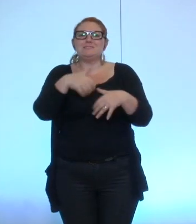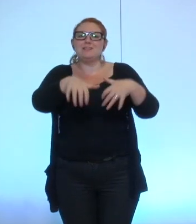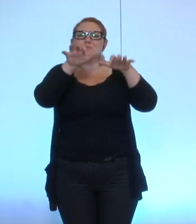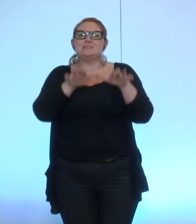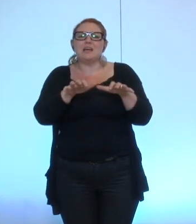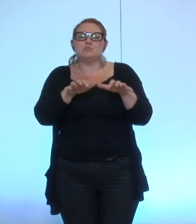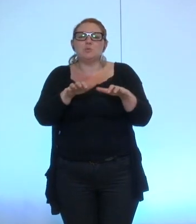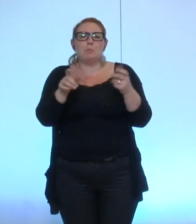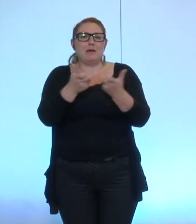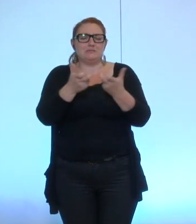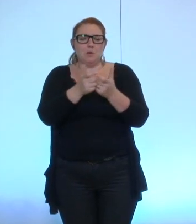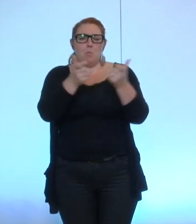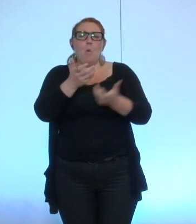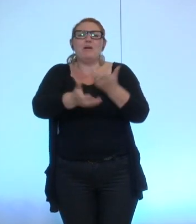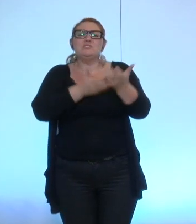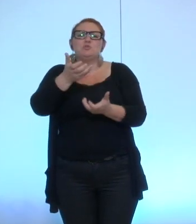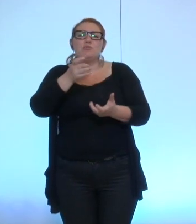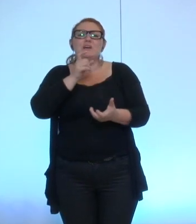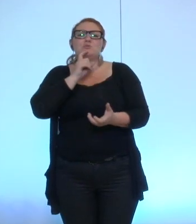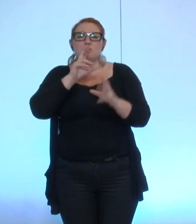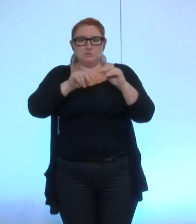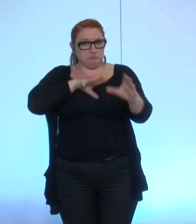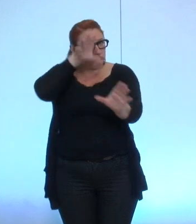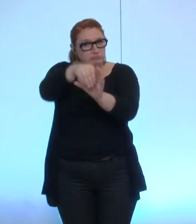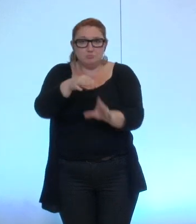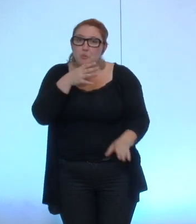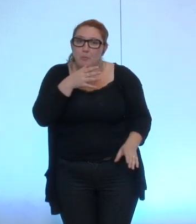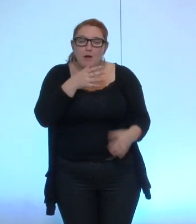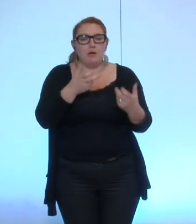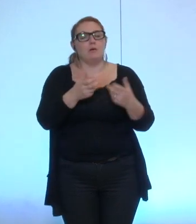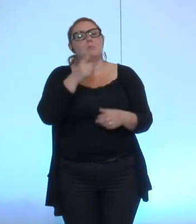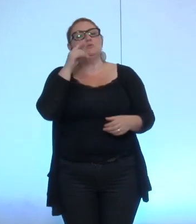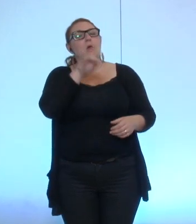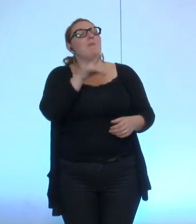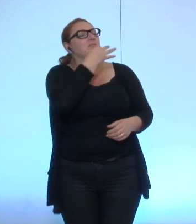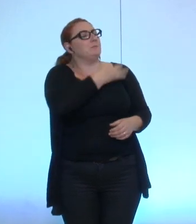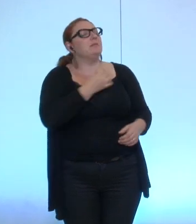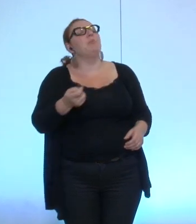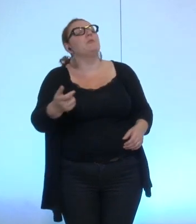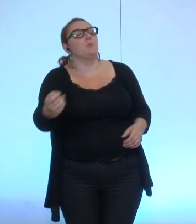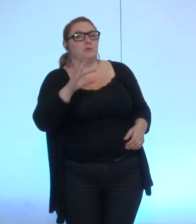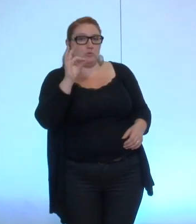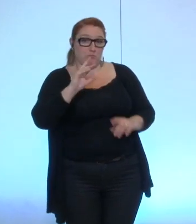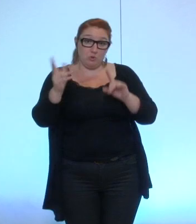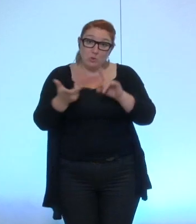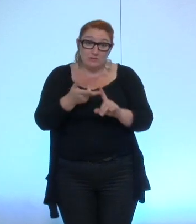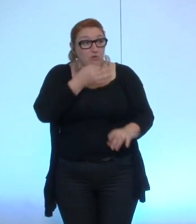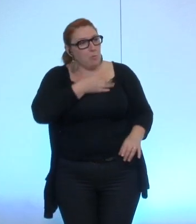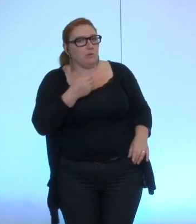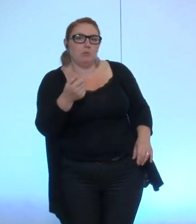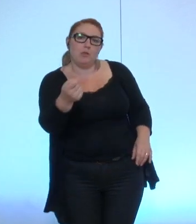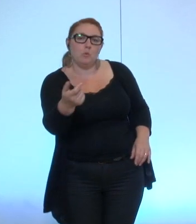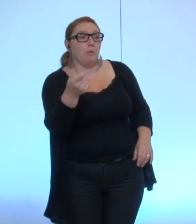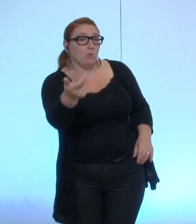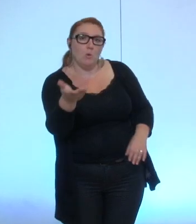'ai évoqué tout à l'heure celui de la compagnie de chauffage même si Klaus Abbas m'a dit c'est pour bientôt comme ça fait la troisième fois qu'on me répond que c'est pour bientôt